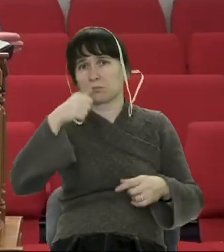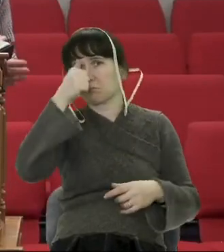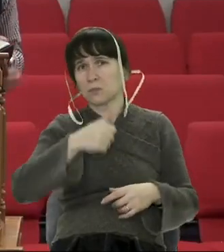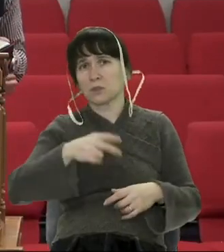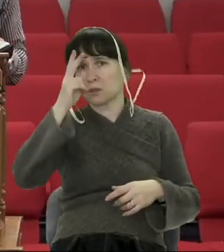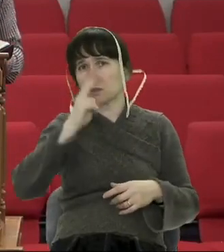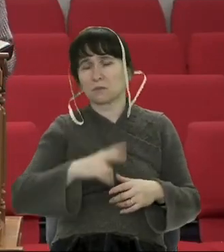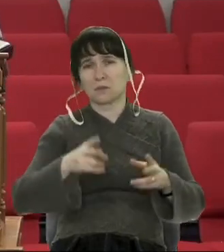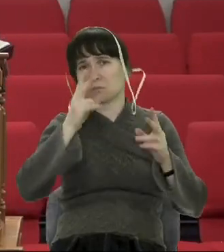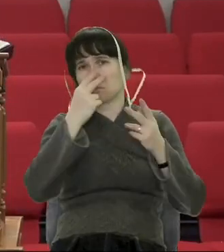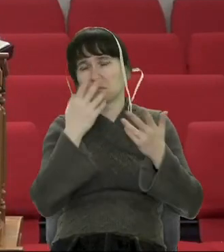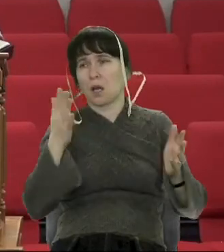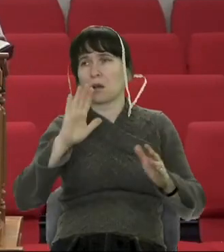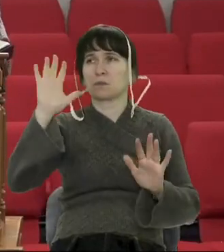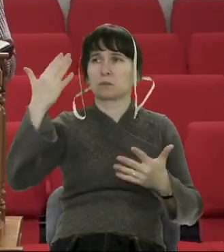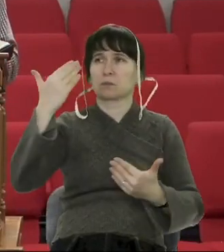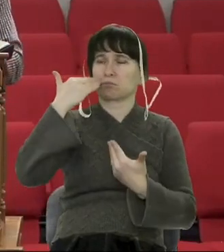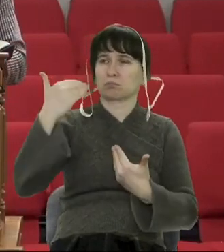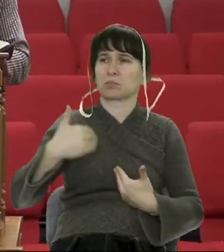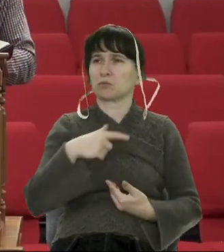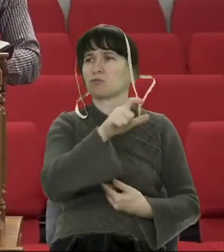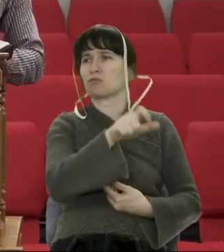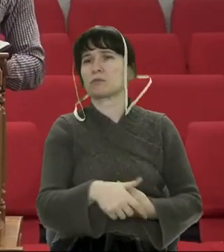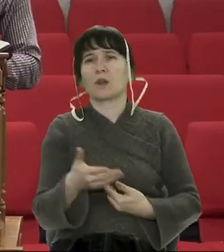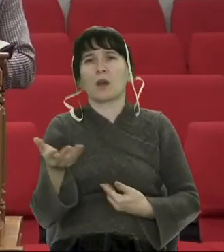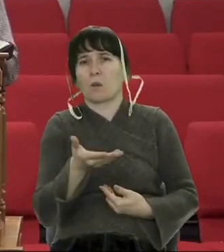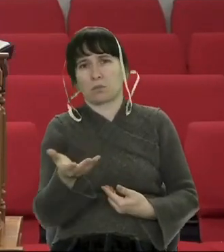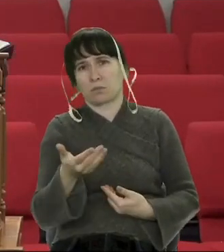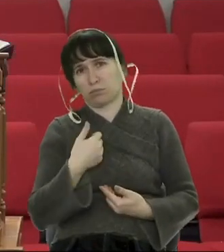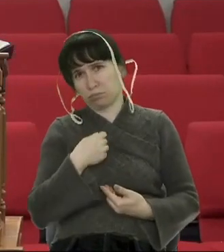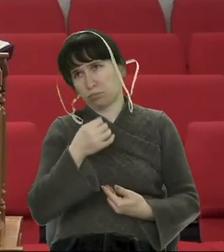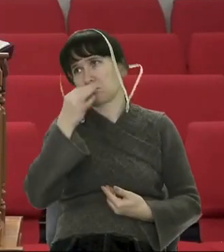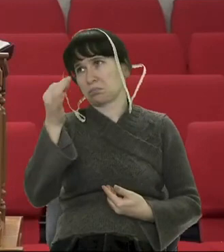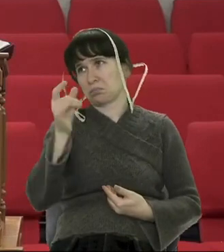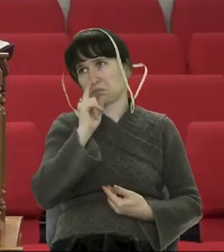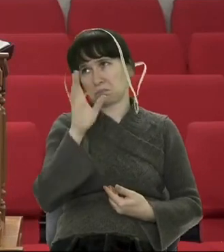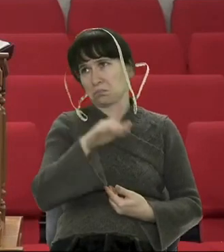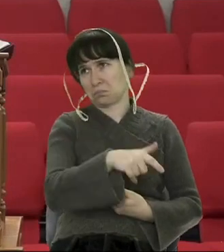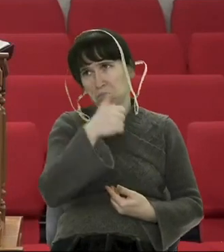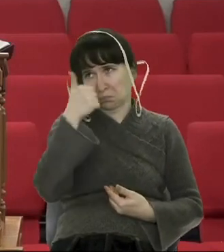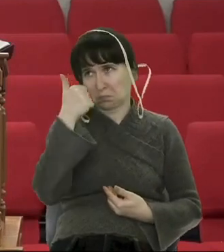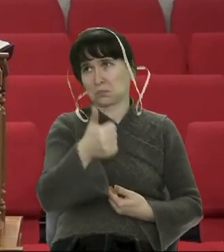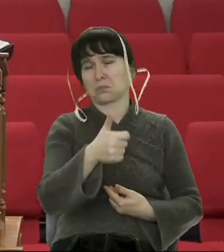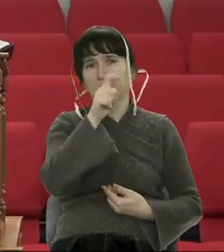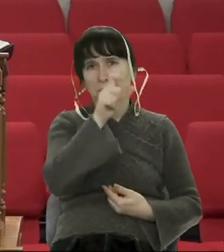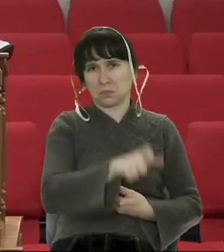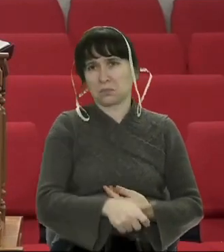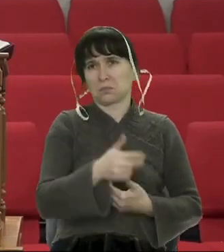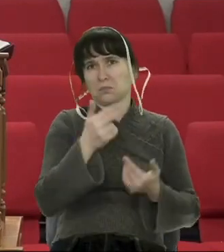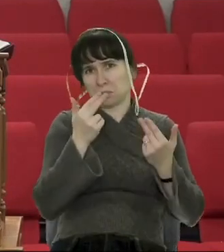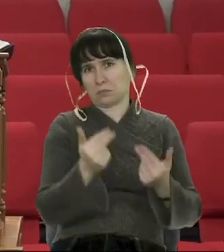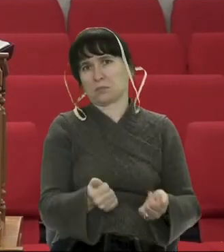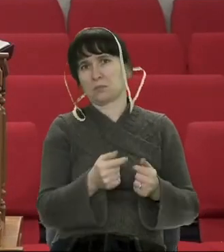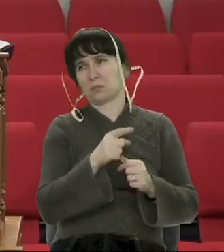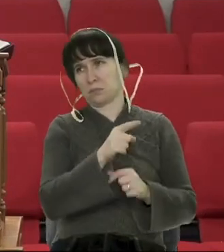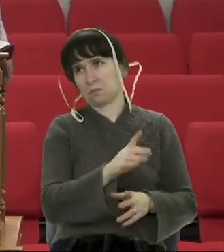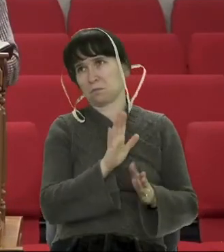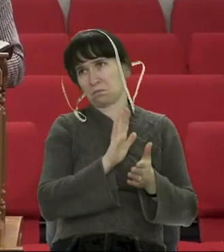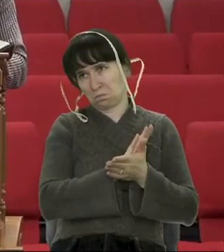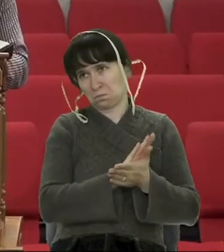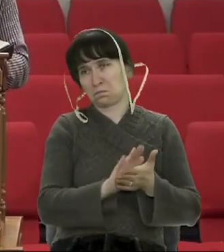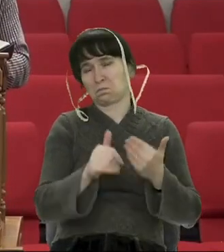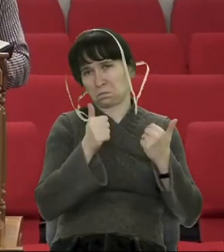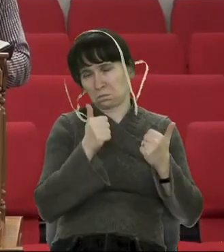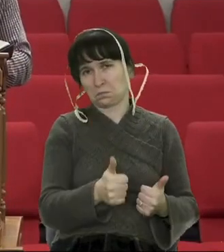і коли про нас її запитають, яка ж це людина, що скажеш, то ми можемо сказати, що гарна людина, благочистива